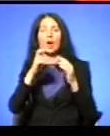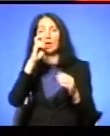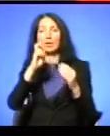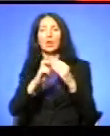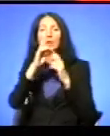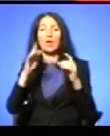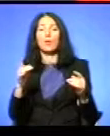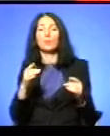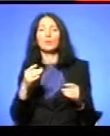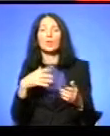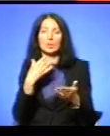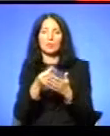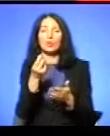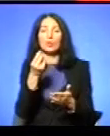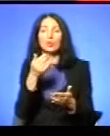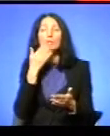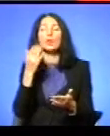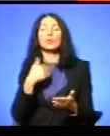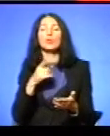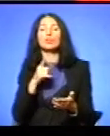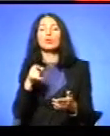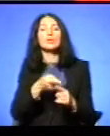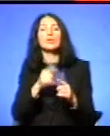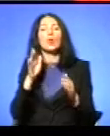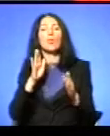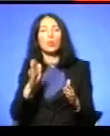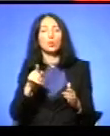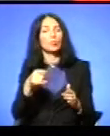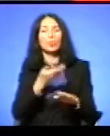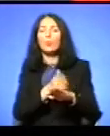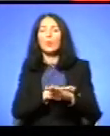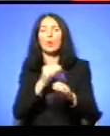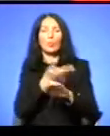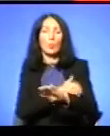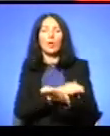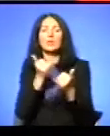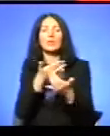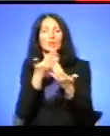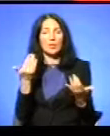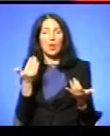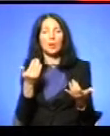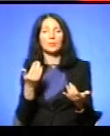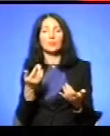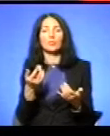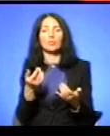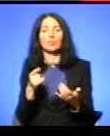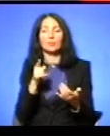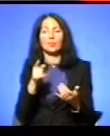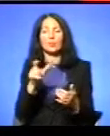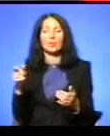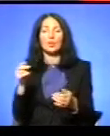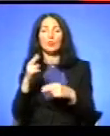зараз поляків Буде святим місцем А як каплиці будують? Ходять Тут мають Діпо про нього люди і